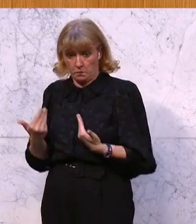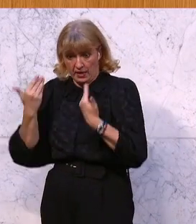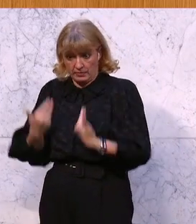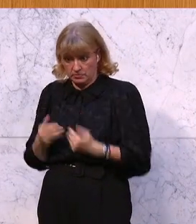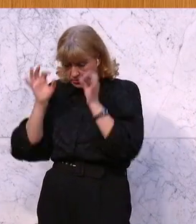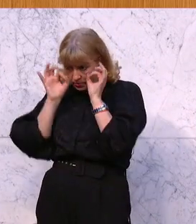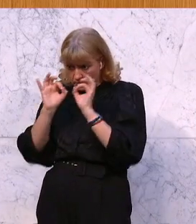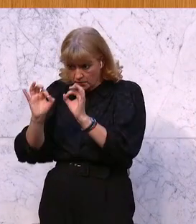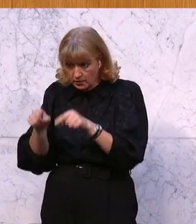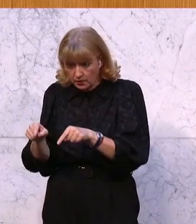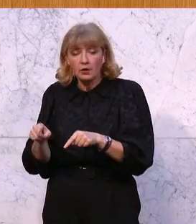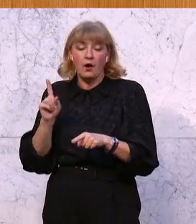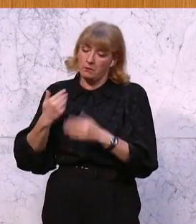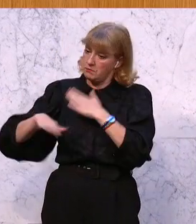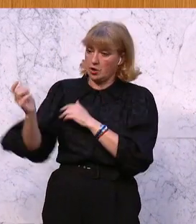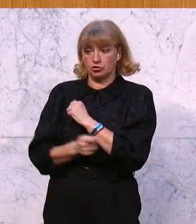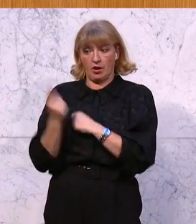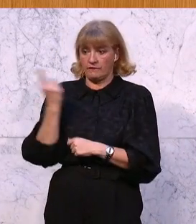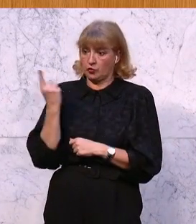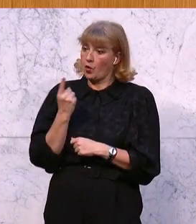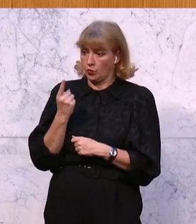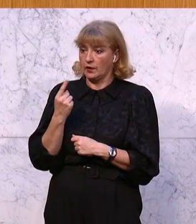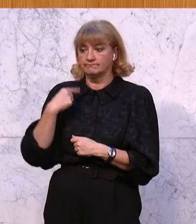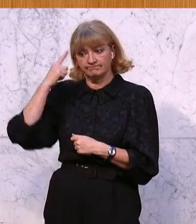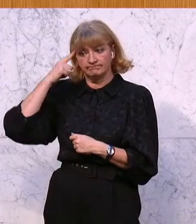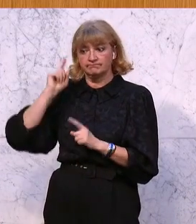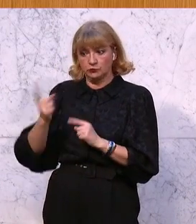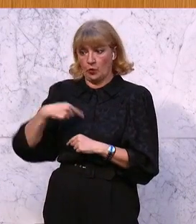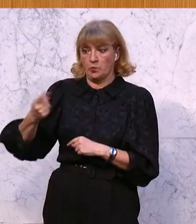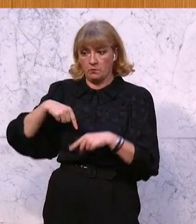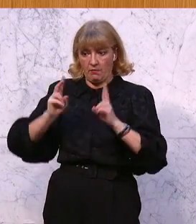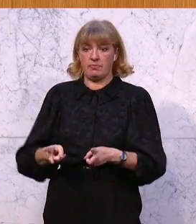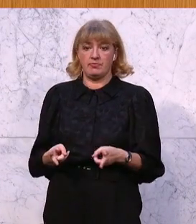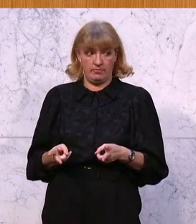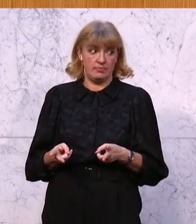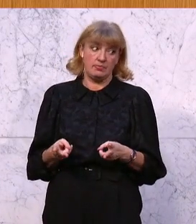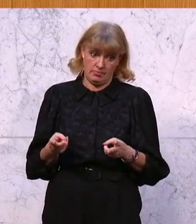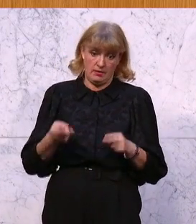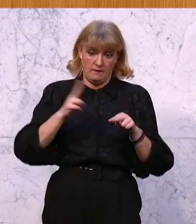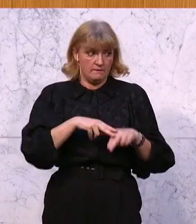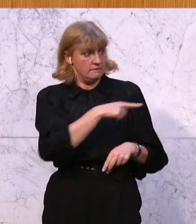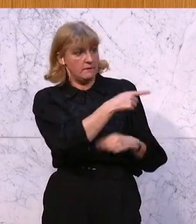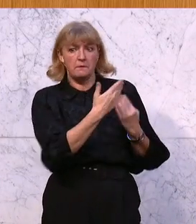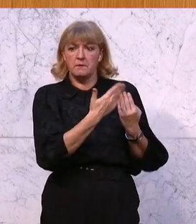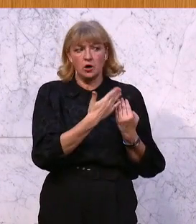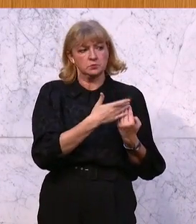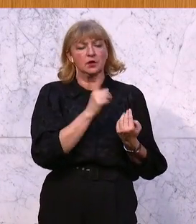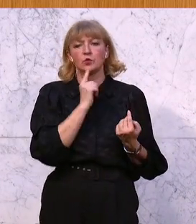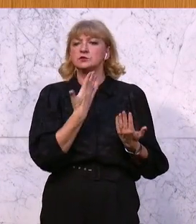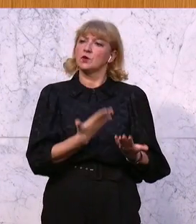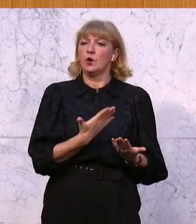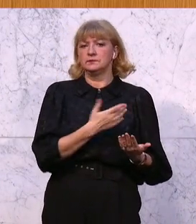und mit höheren Strafdrohungen rechnen. Wenn die SPÖ doch nur so